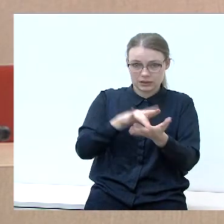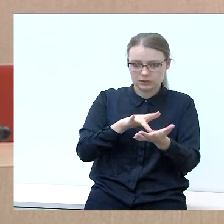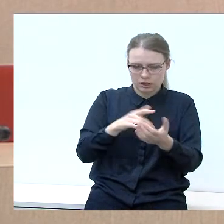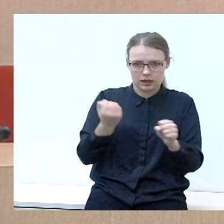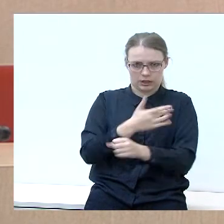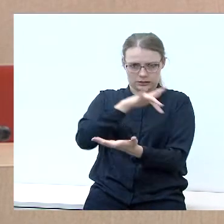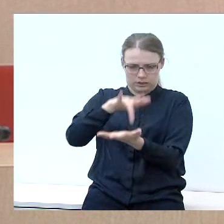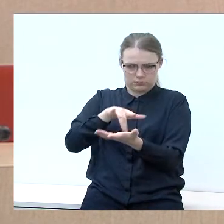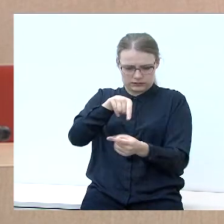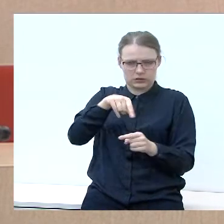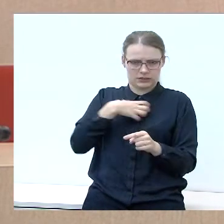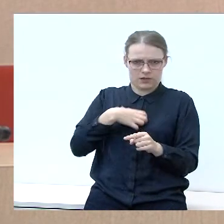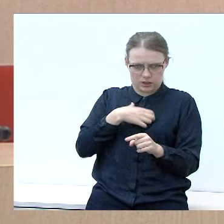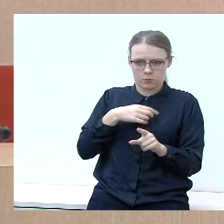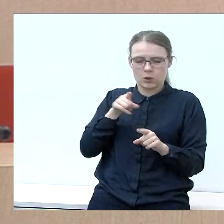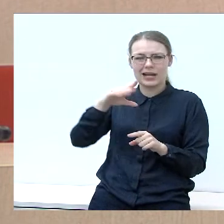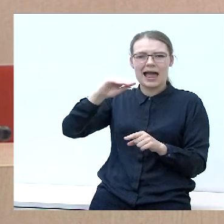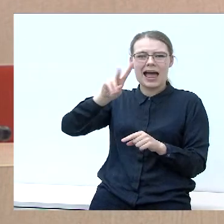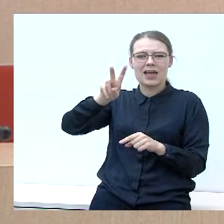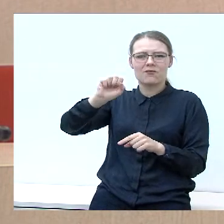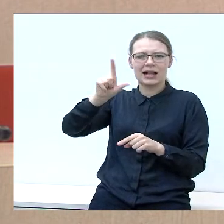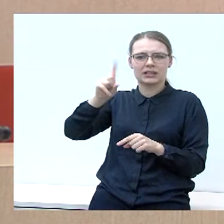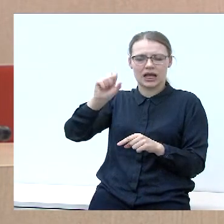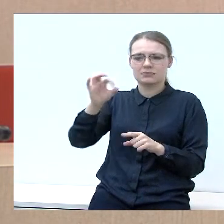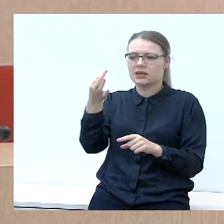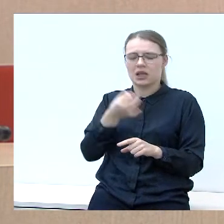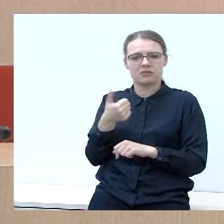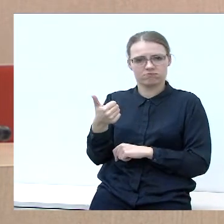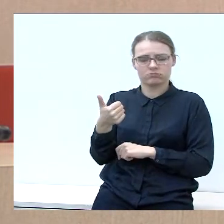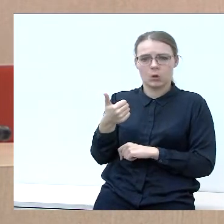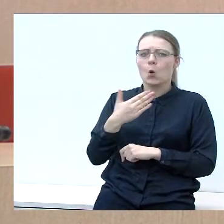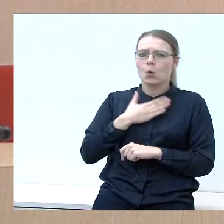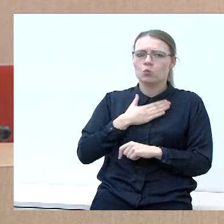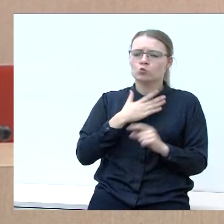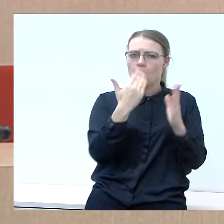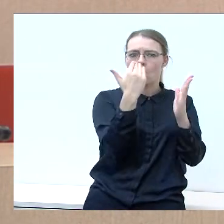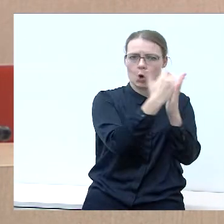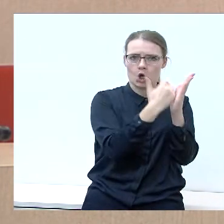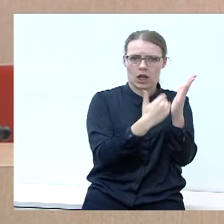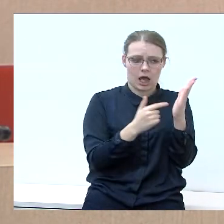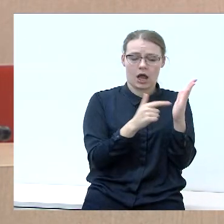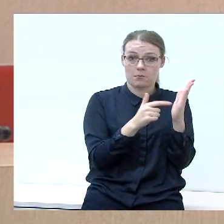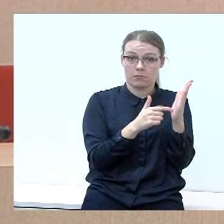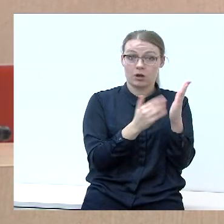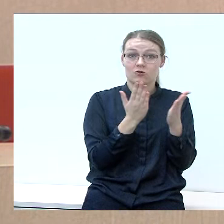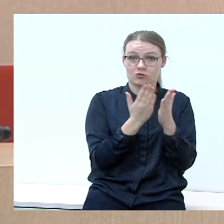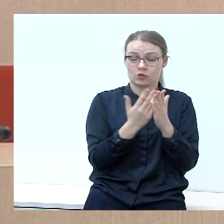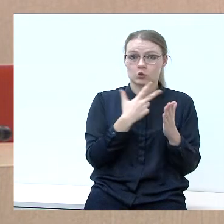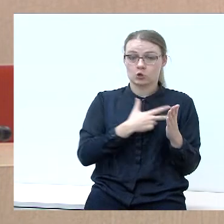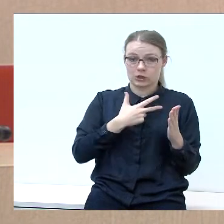žmogui, tai yra labai aktualių. yra valda čia labai gerai pasakė. Tai šitoje vietoje mūsų programiniais nuostatos, kaip ir su tampa